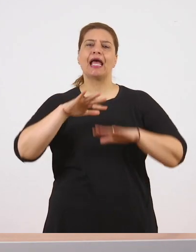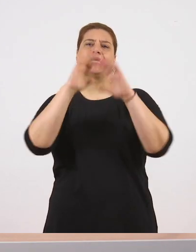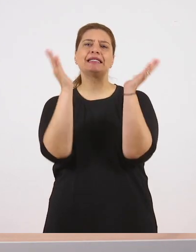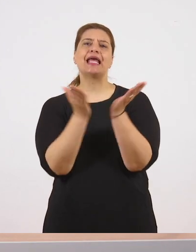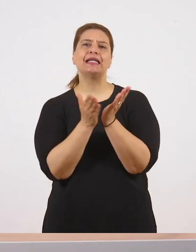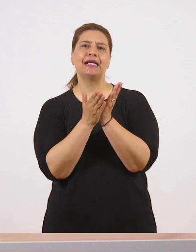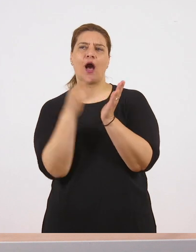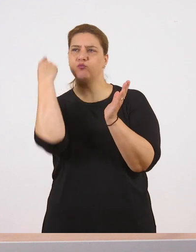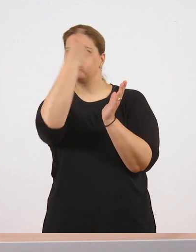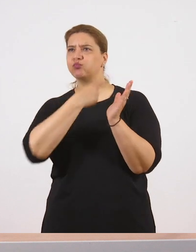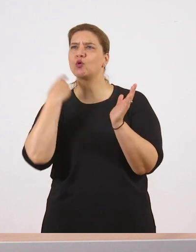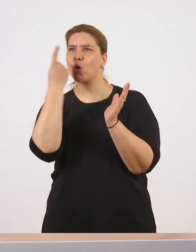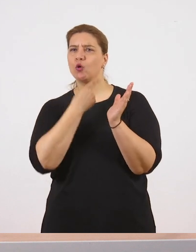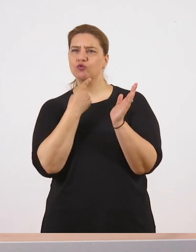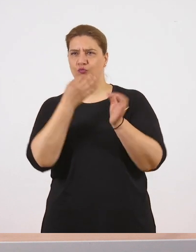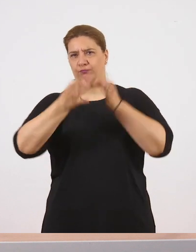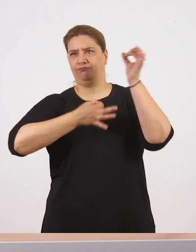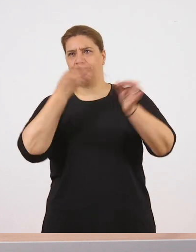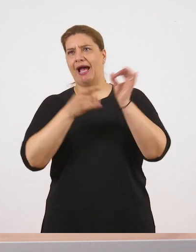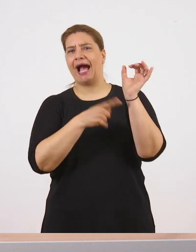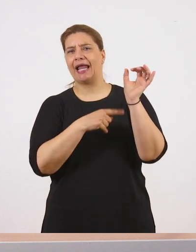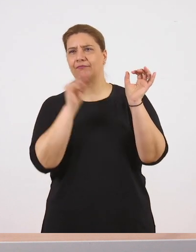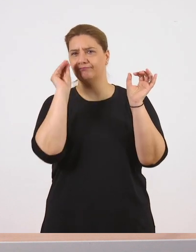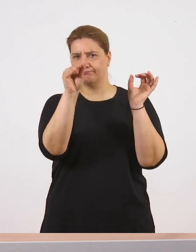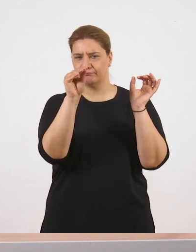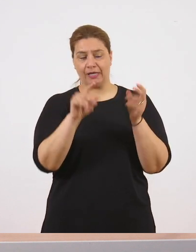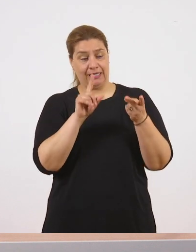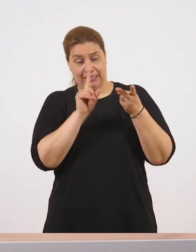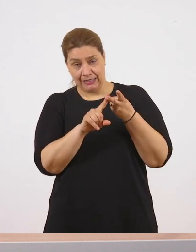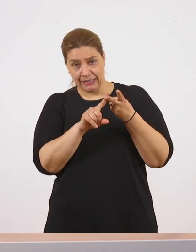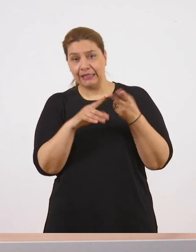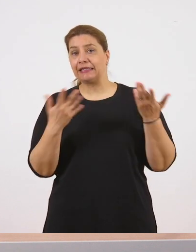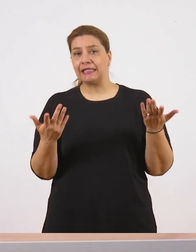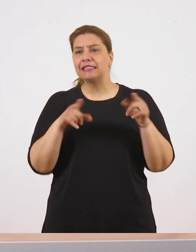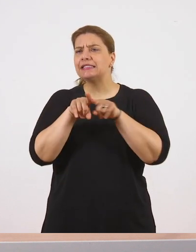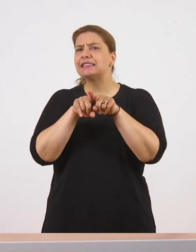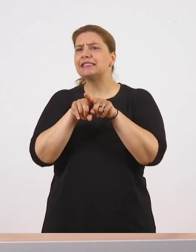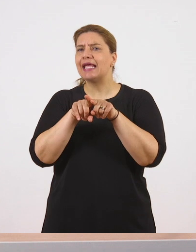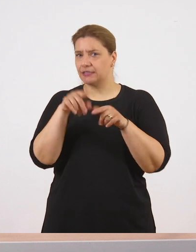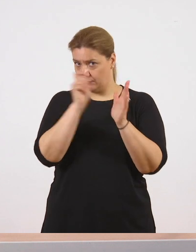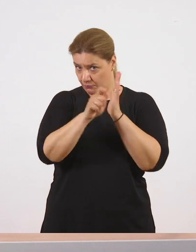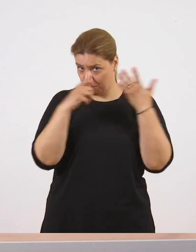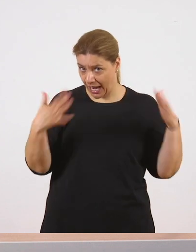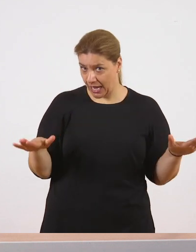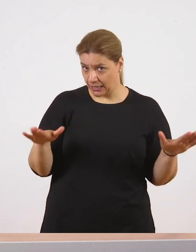χαρακτηρισμό του προσώπου και παρουσιάζουμε τη σχέση μας μαζί του. Το γράψατε?